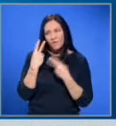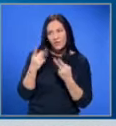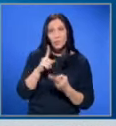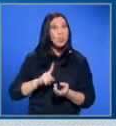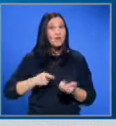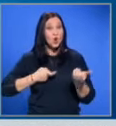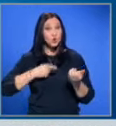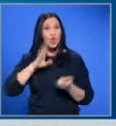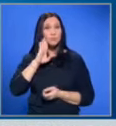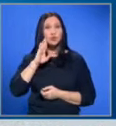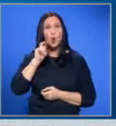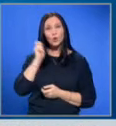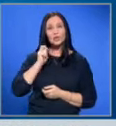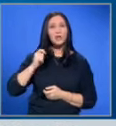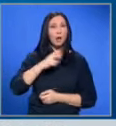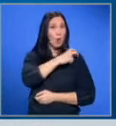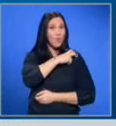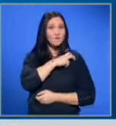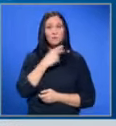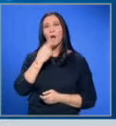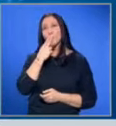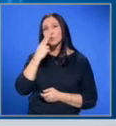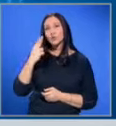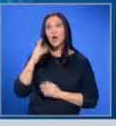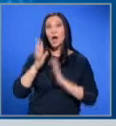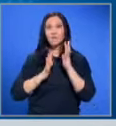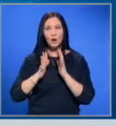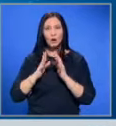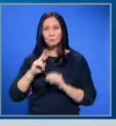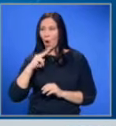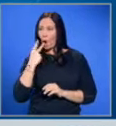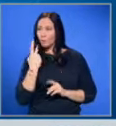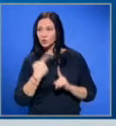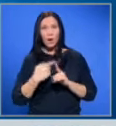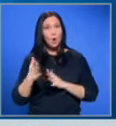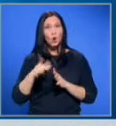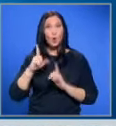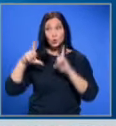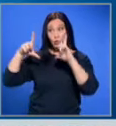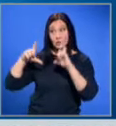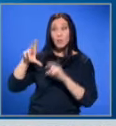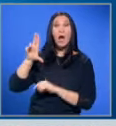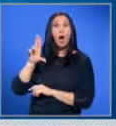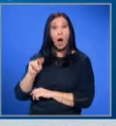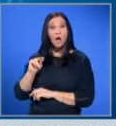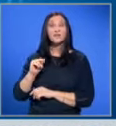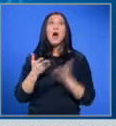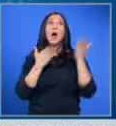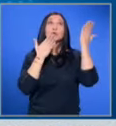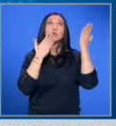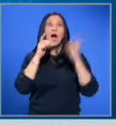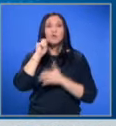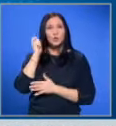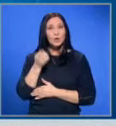невъоръжен мъж в украинска униформа пуши цигара в гориста местност. Обръща се към хората, които го снимат и им казва Слава на